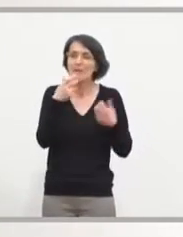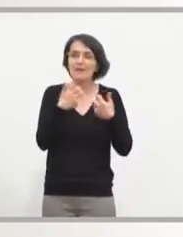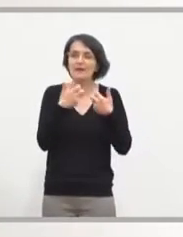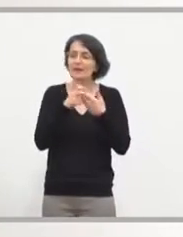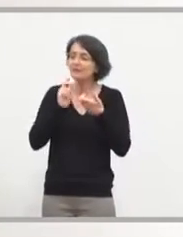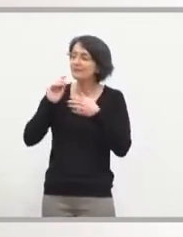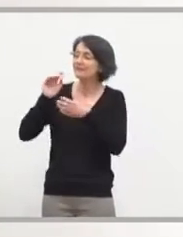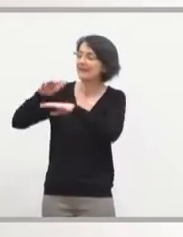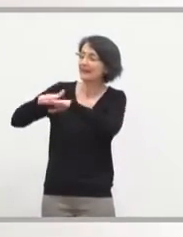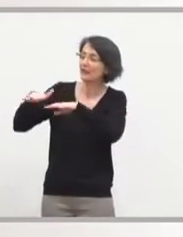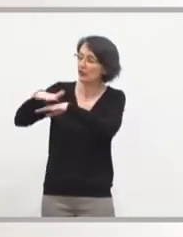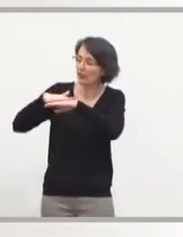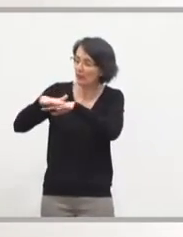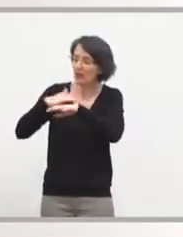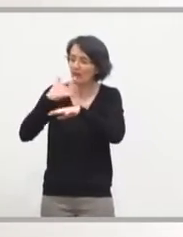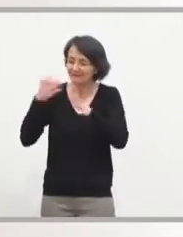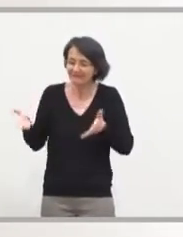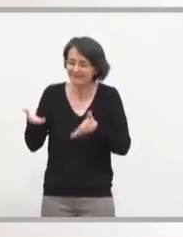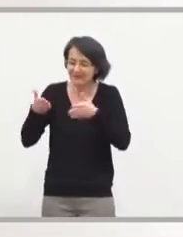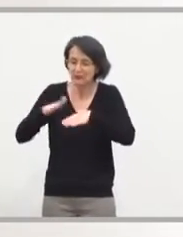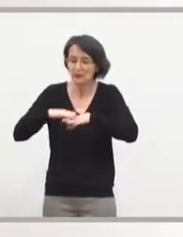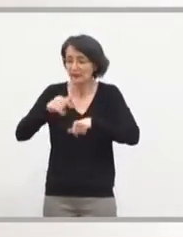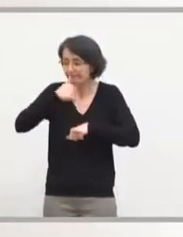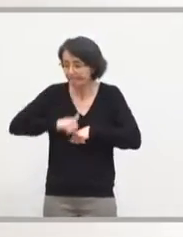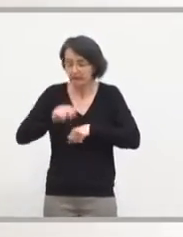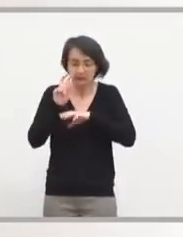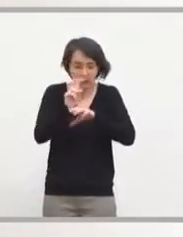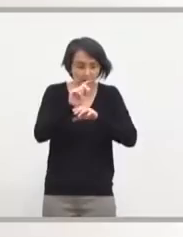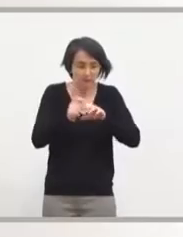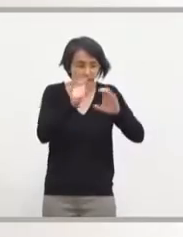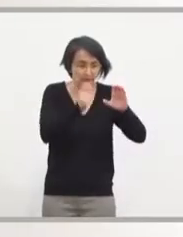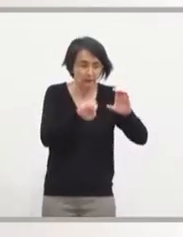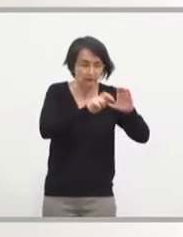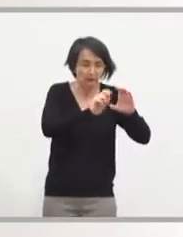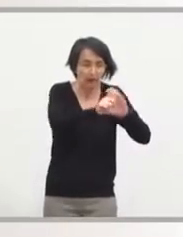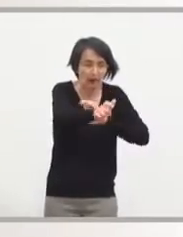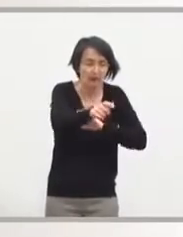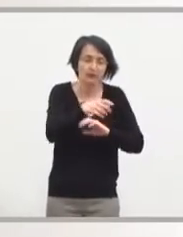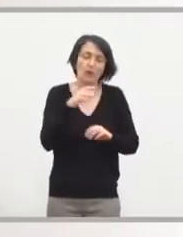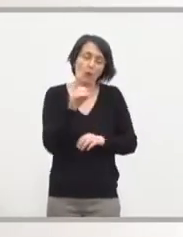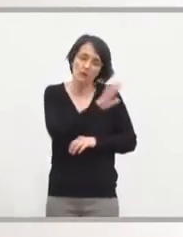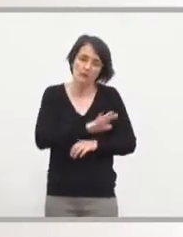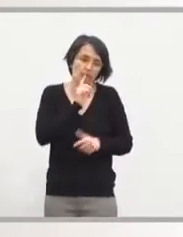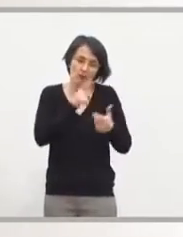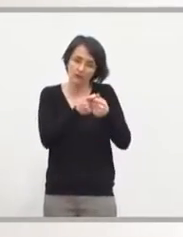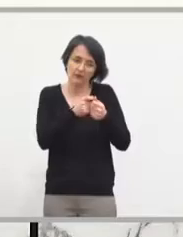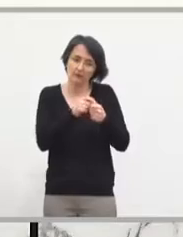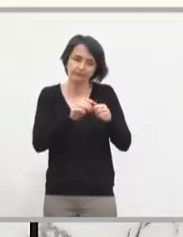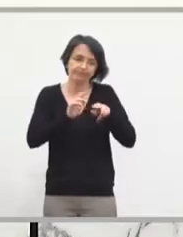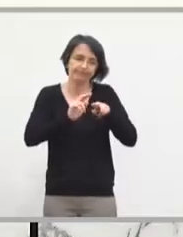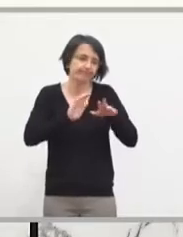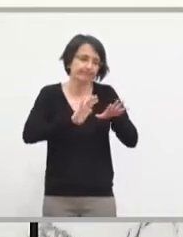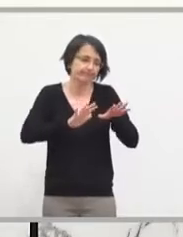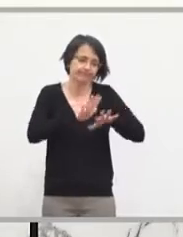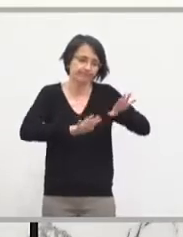qu'on reprend par du tram, par du bus ou autre. Il faut aller à l'essentiel. Et l'Ouest mérite cet essentiel. Ne vous inquiétez pas,